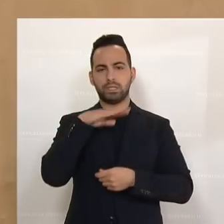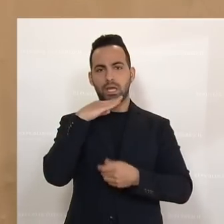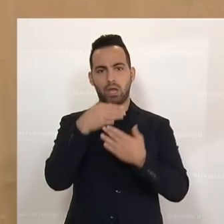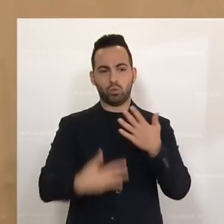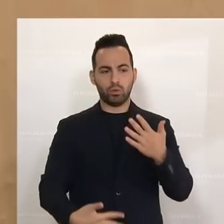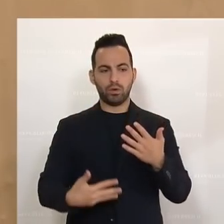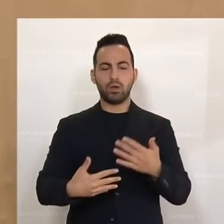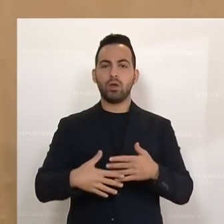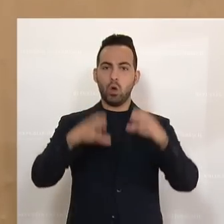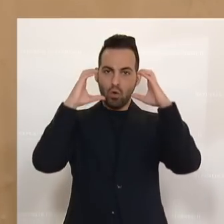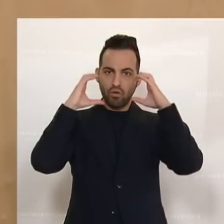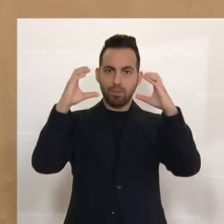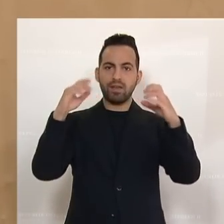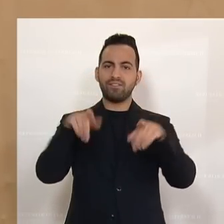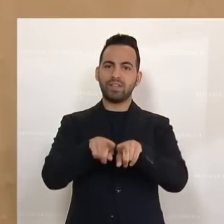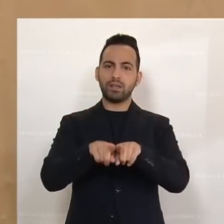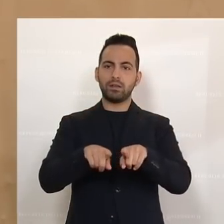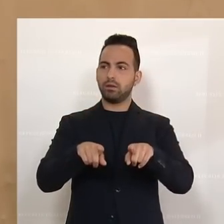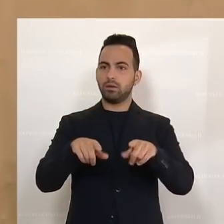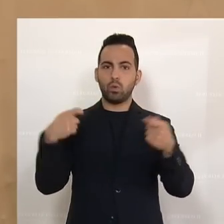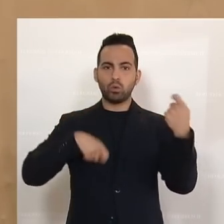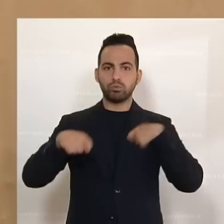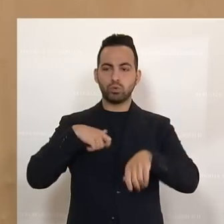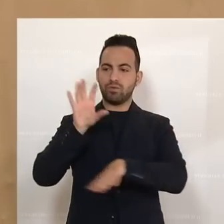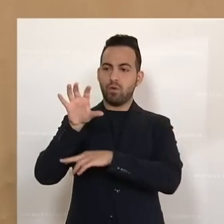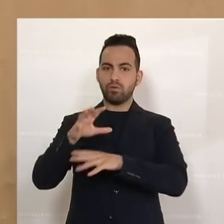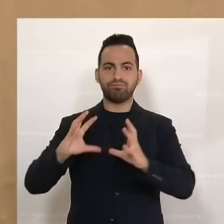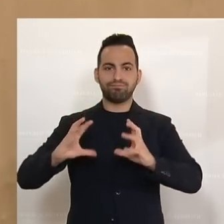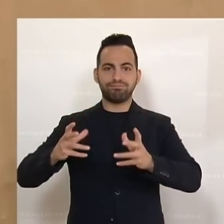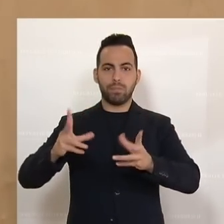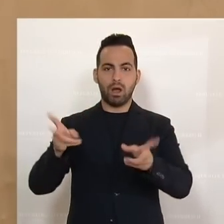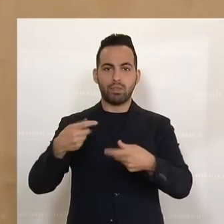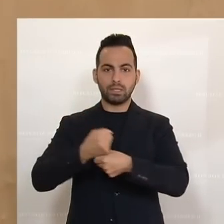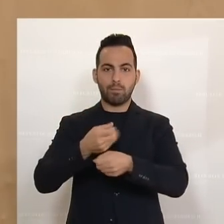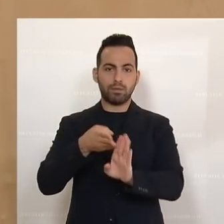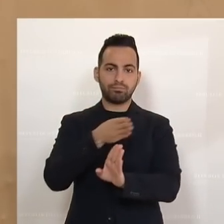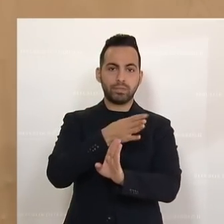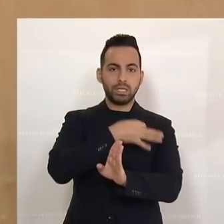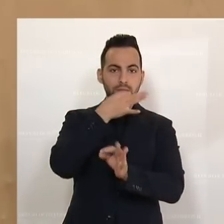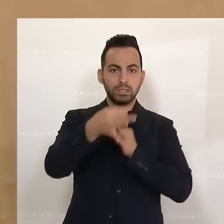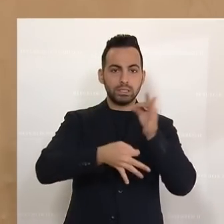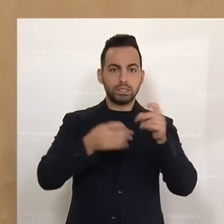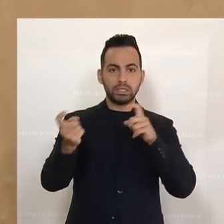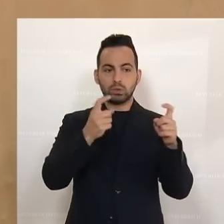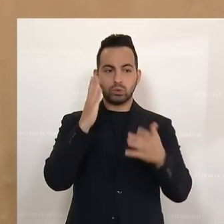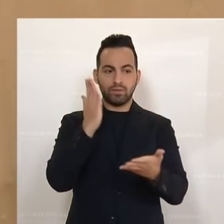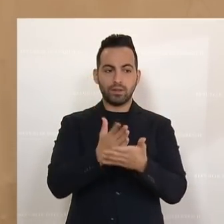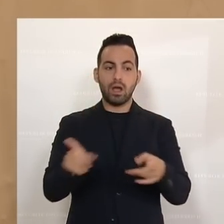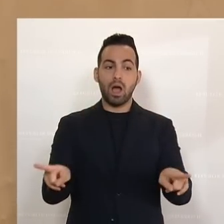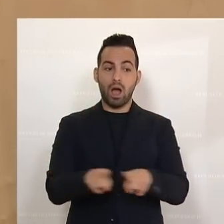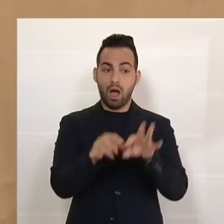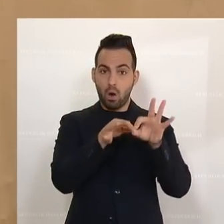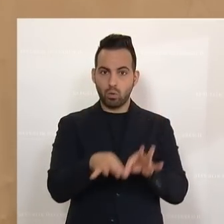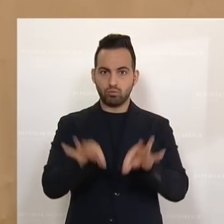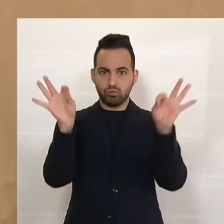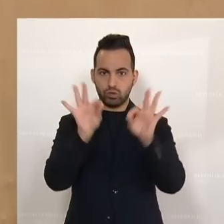Lähmung der ÖVP durch die Korruptionsvorwürfe gerade jetzt schon ausführlich diskutiert, was vor allem auch deswegen